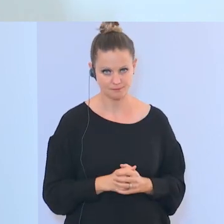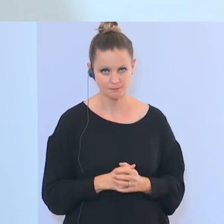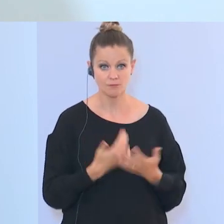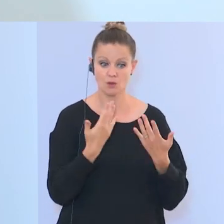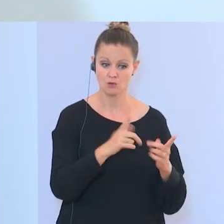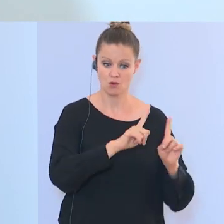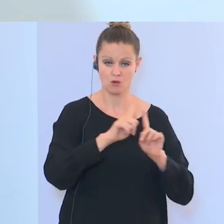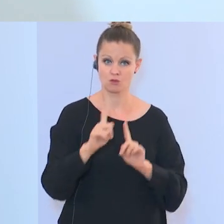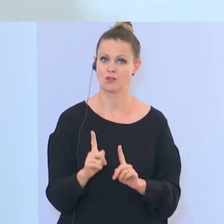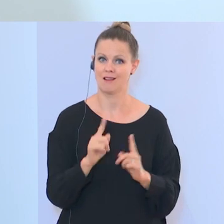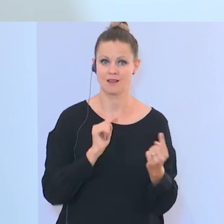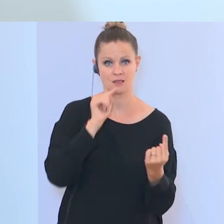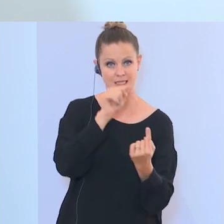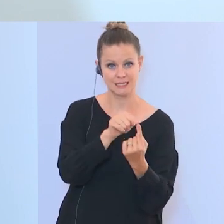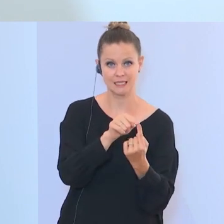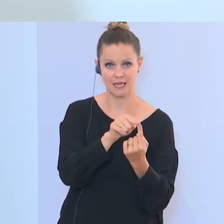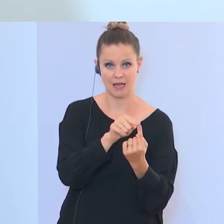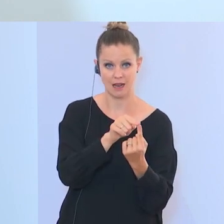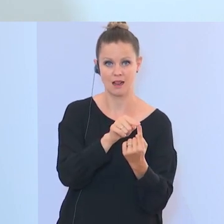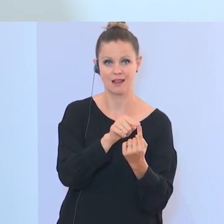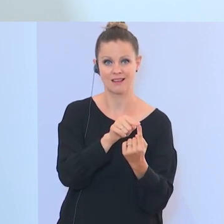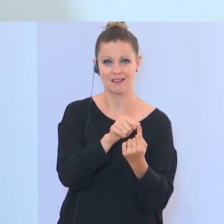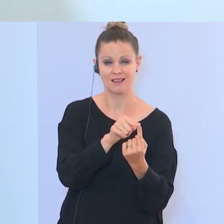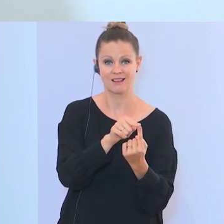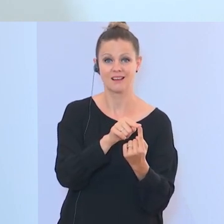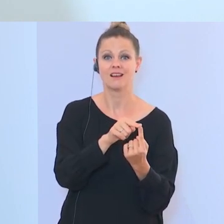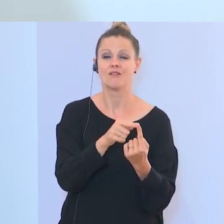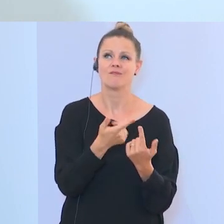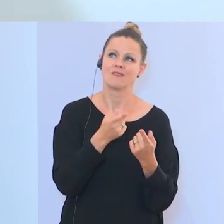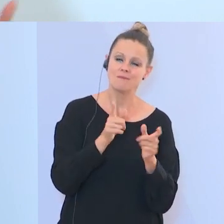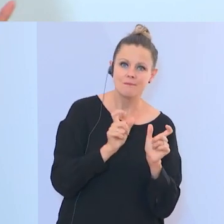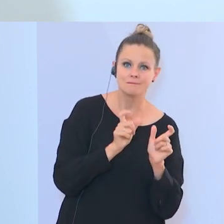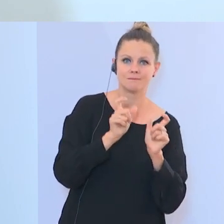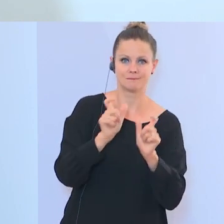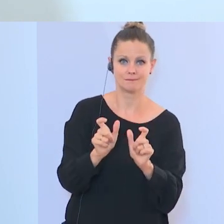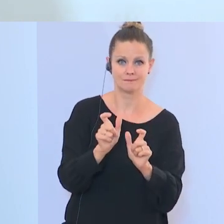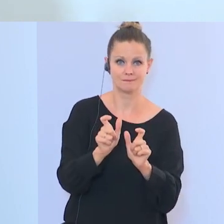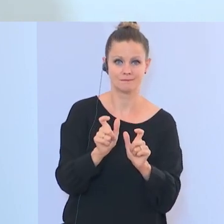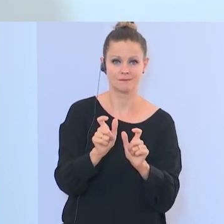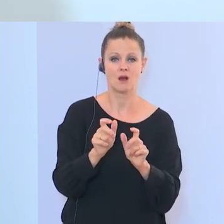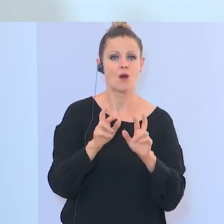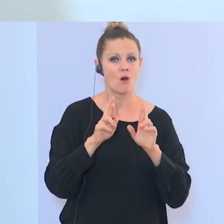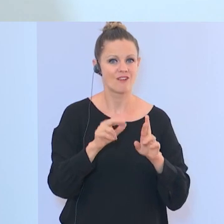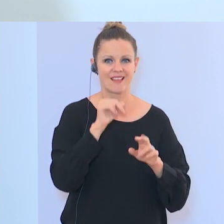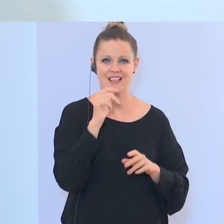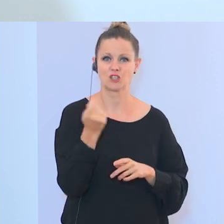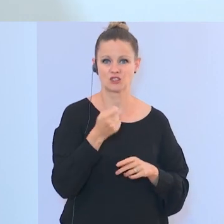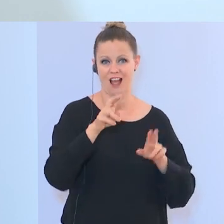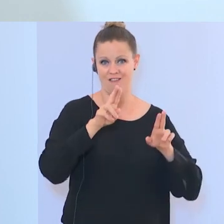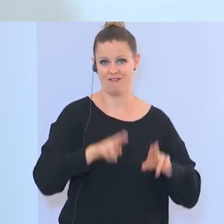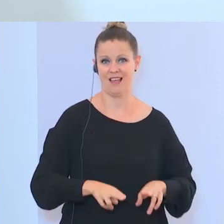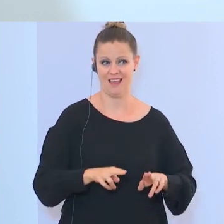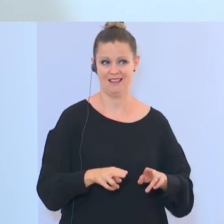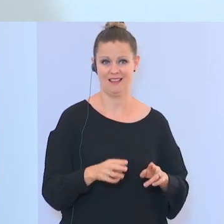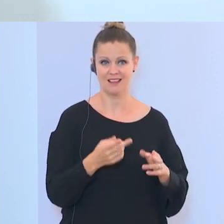ansetzen, bevor es strafrechtlich relevant wird. Es geht hier um die Ideologien und den Nährboden,